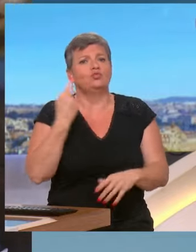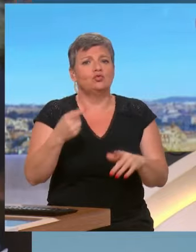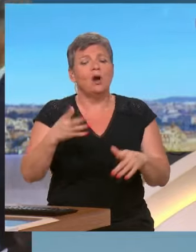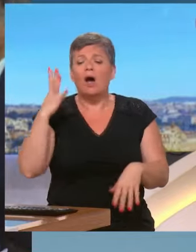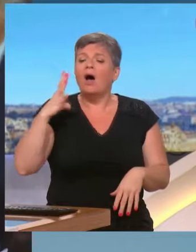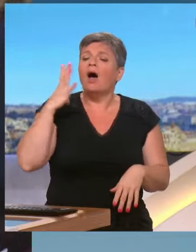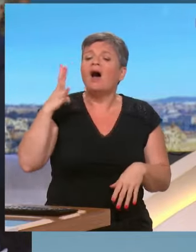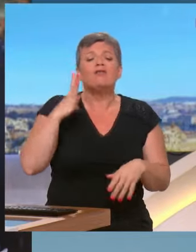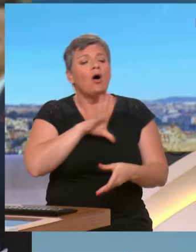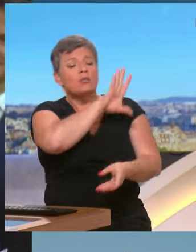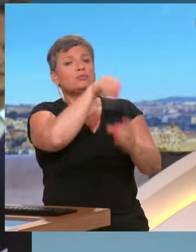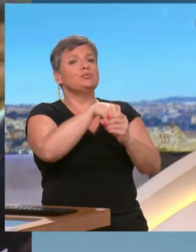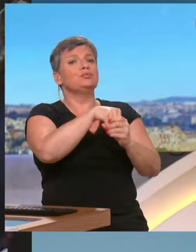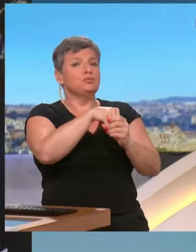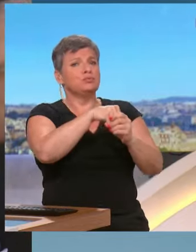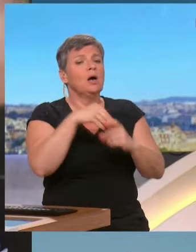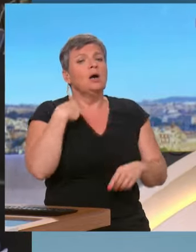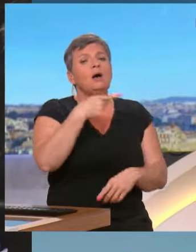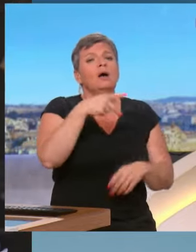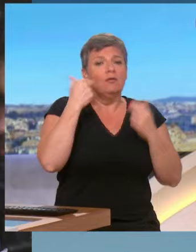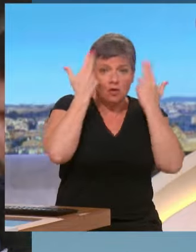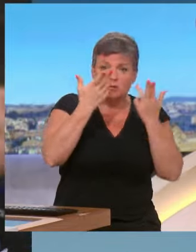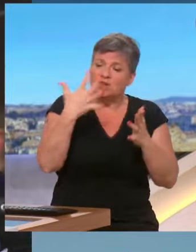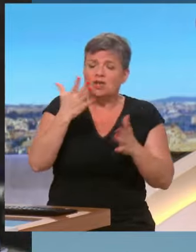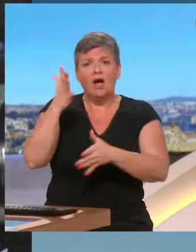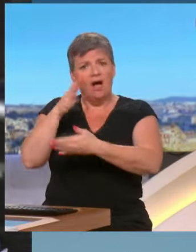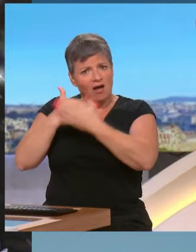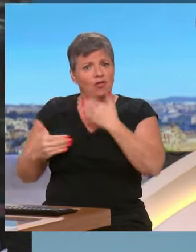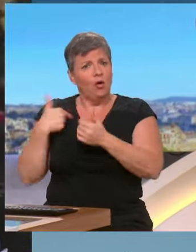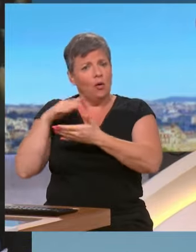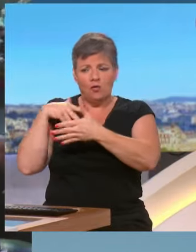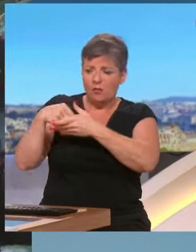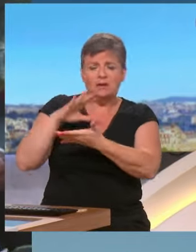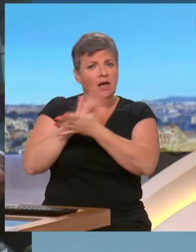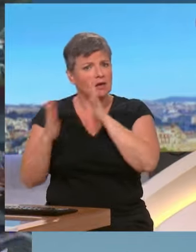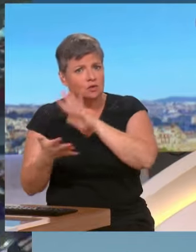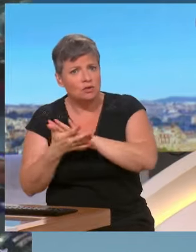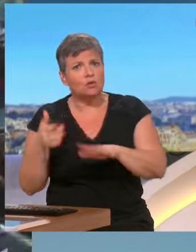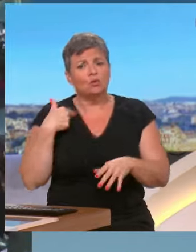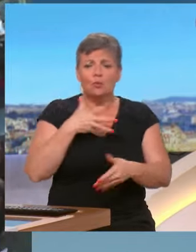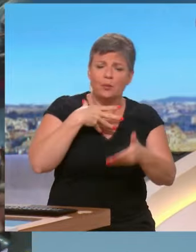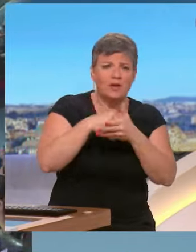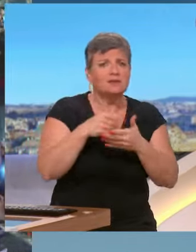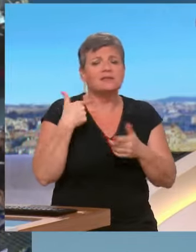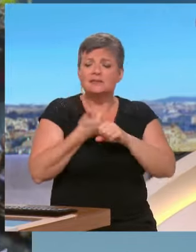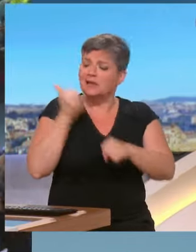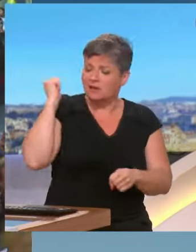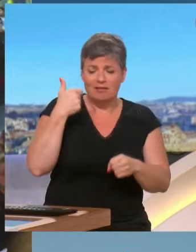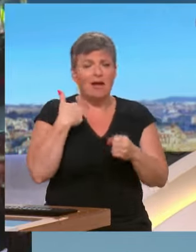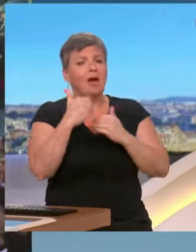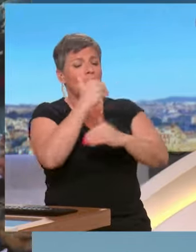secteur associatif. Je travaillais déjà à former, à créer des collectifs. J'ai participé aux négociations du programme de la NUPES il y a un an.